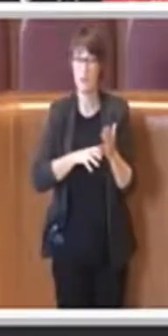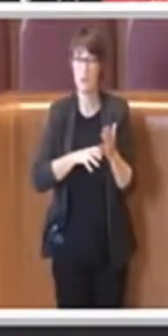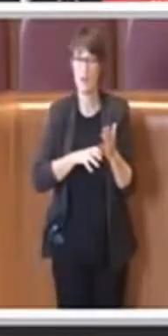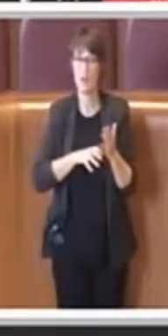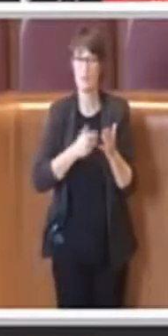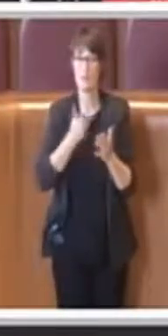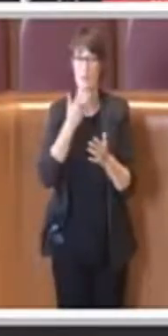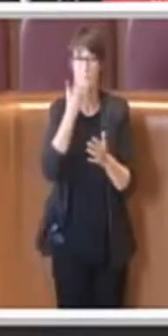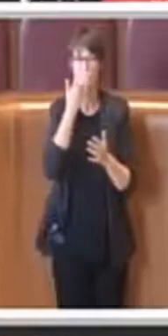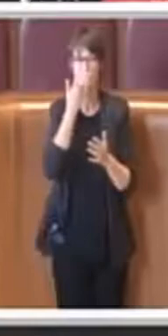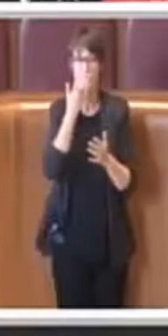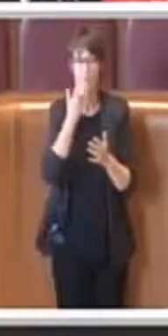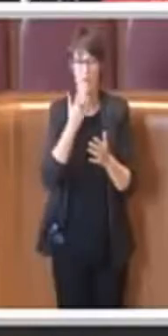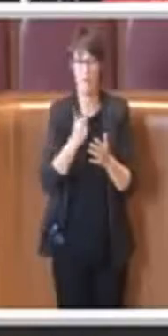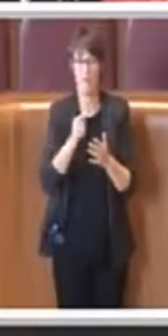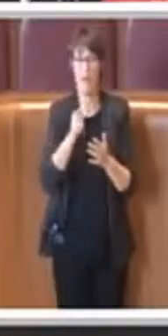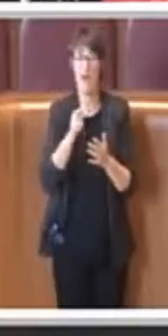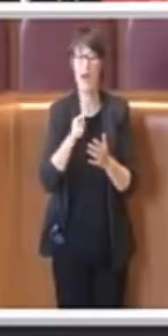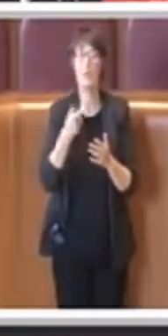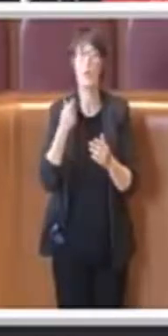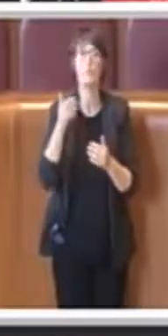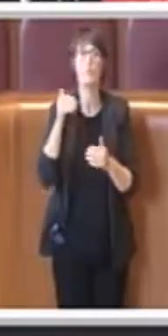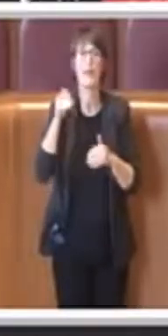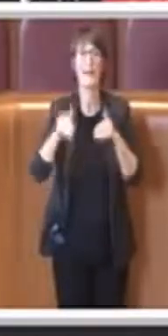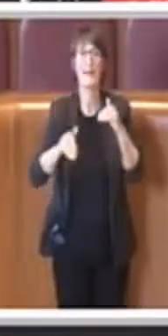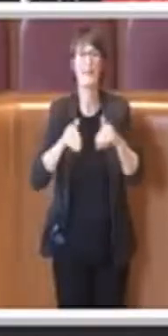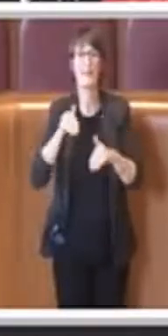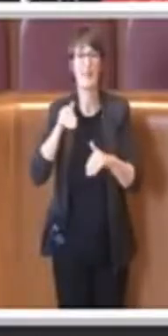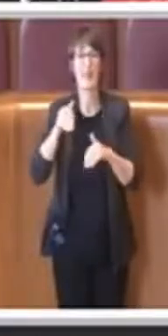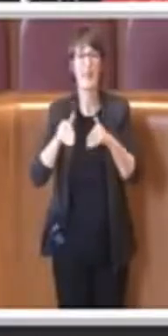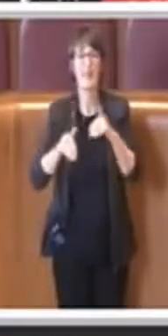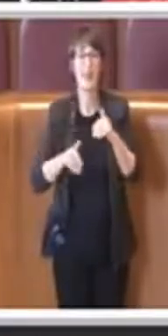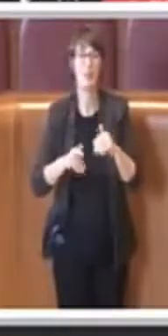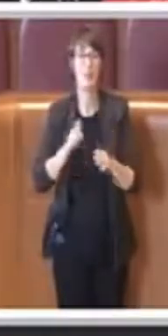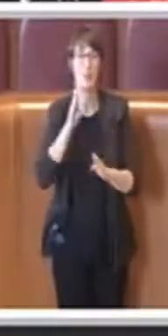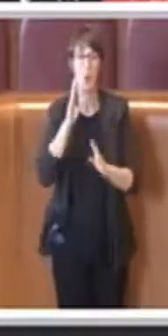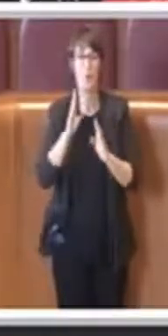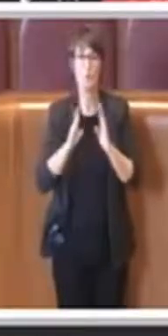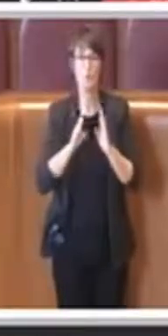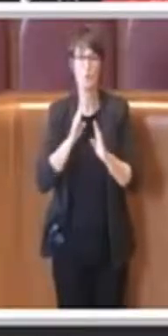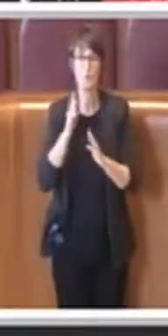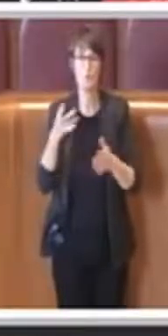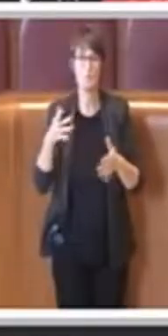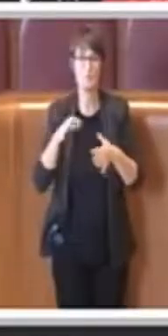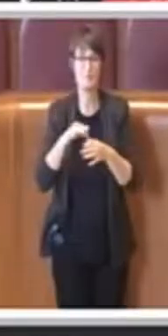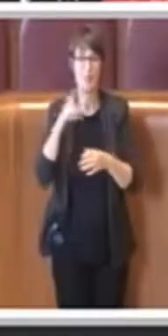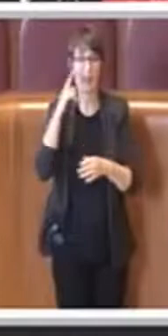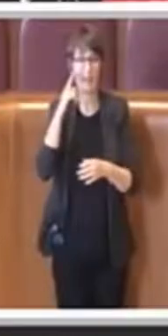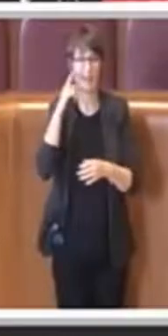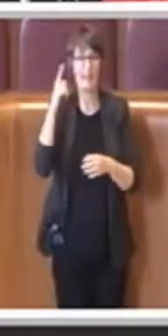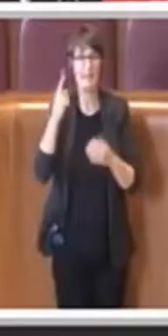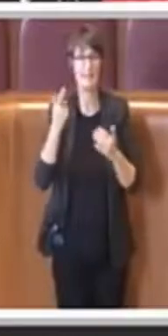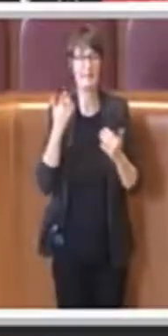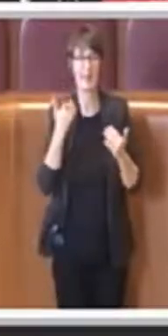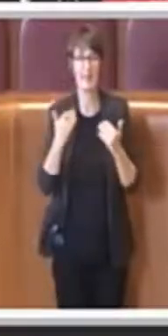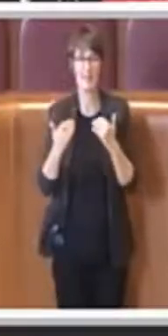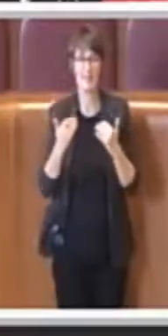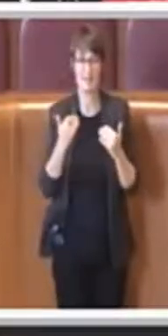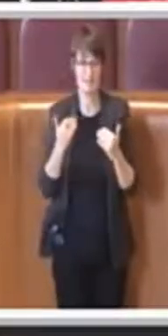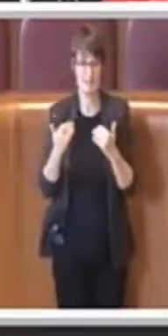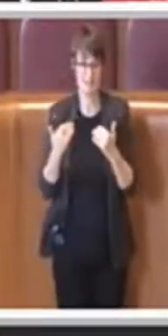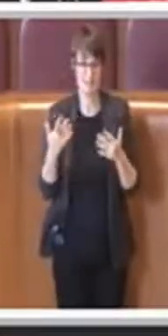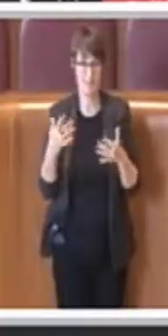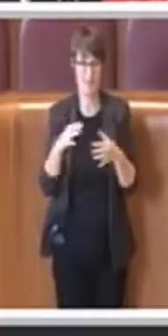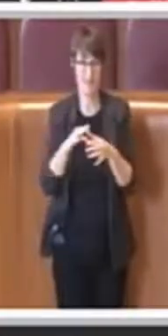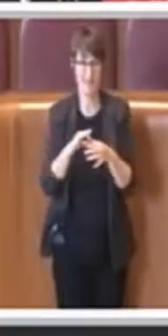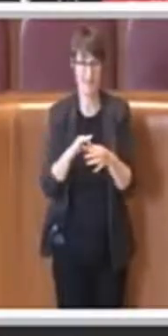referendum consultivo di iniziativa assembleare, quindi di iniziativa dell